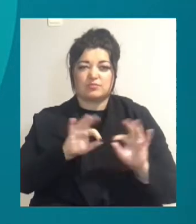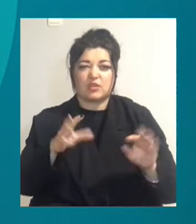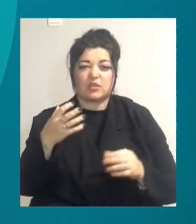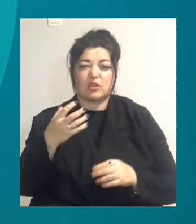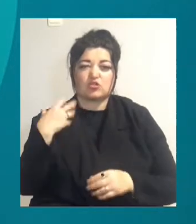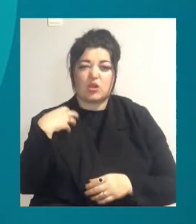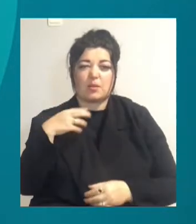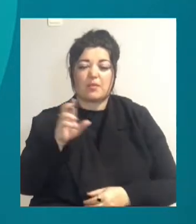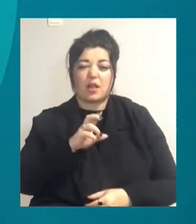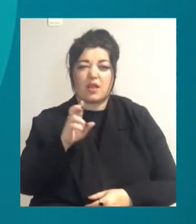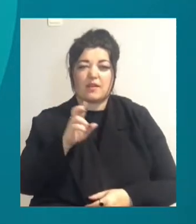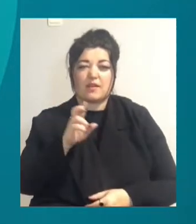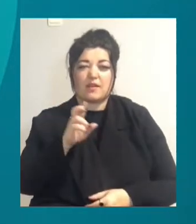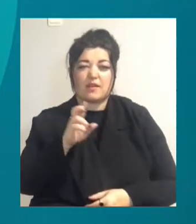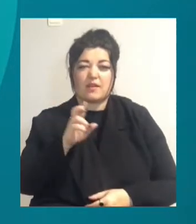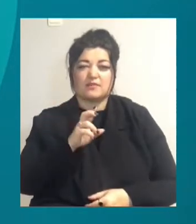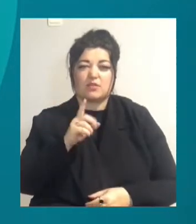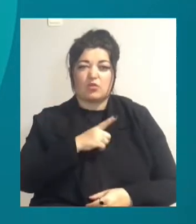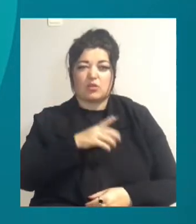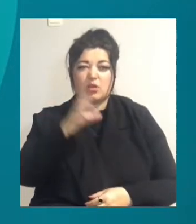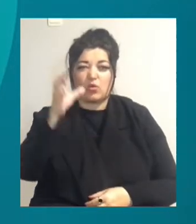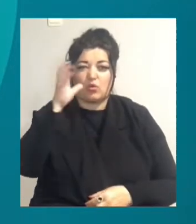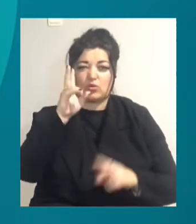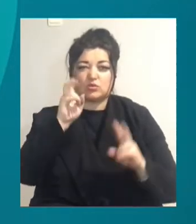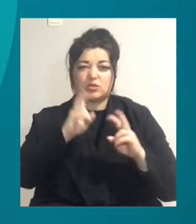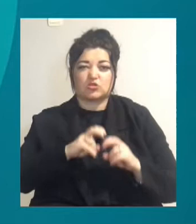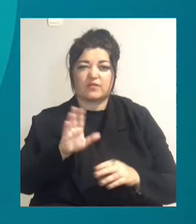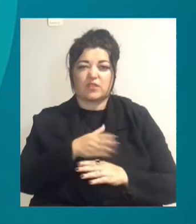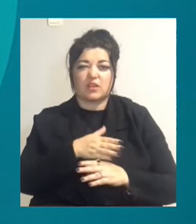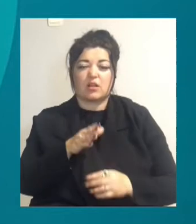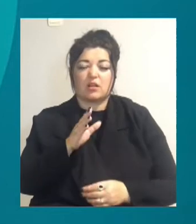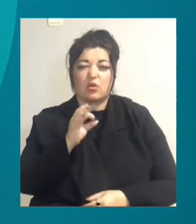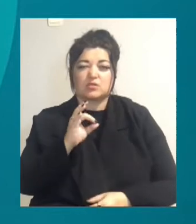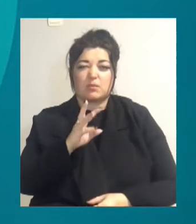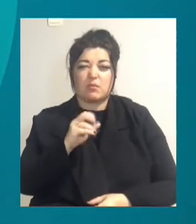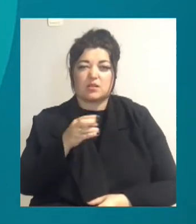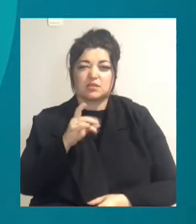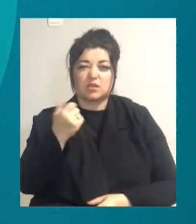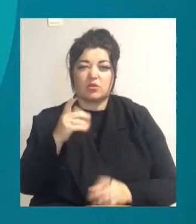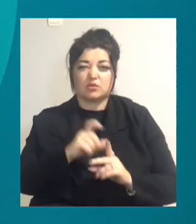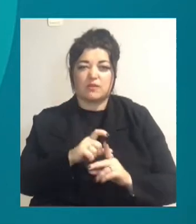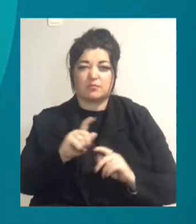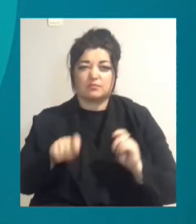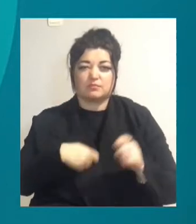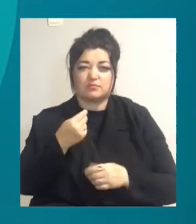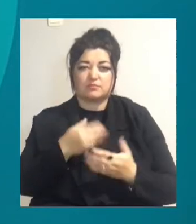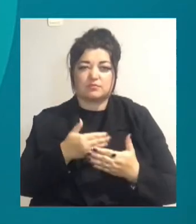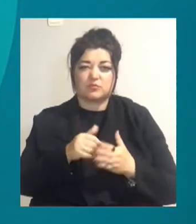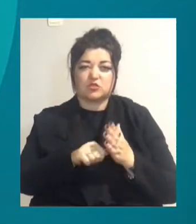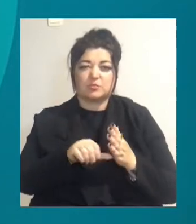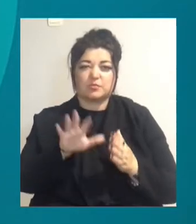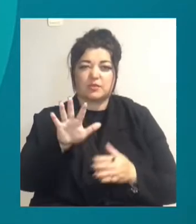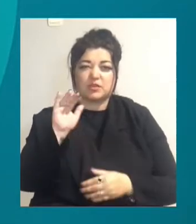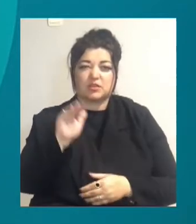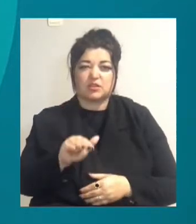природоохоронного наукового дослідного відділення Олександр Уманський. З його словами, сума збитків сягає 165 тисяч гривень.